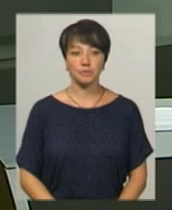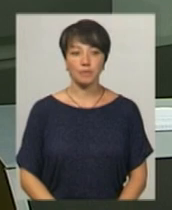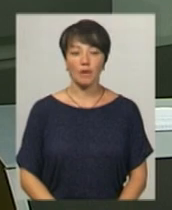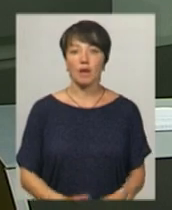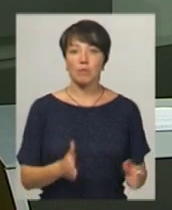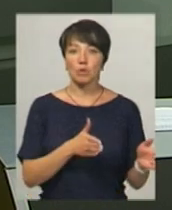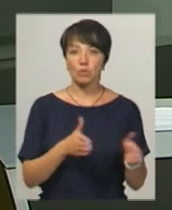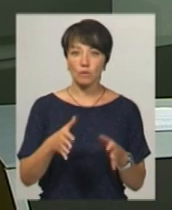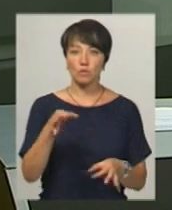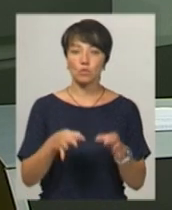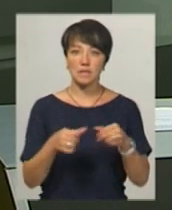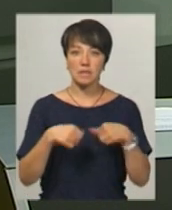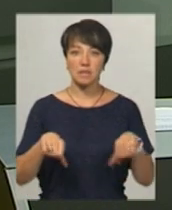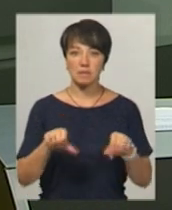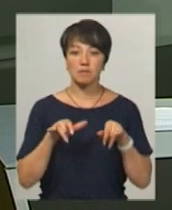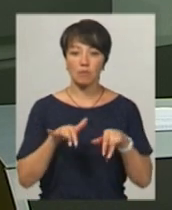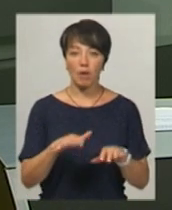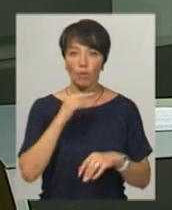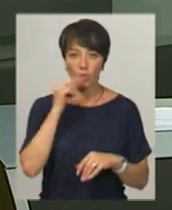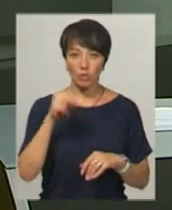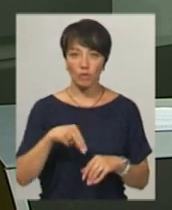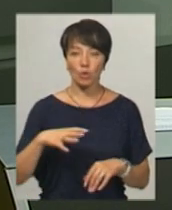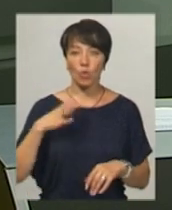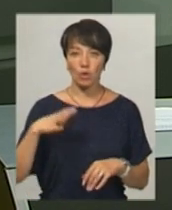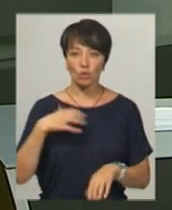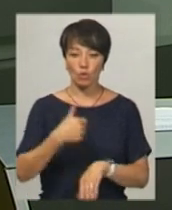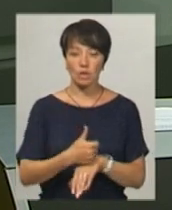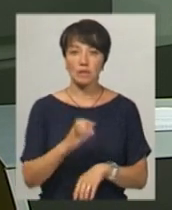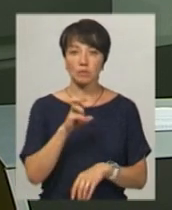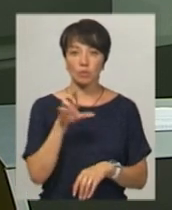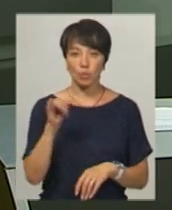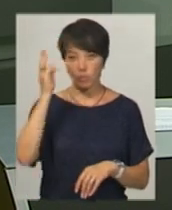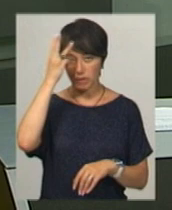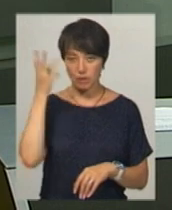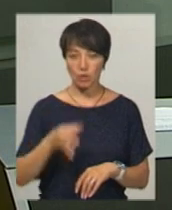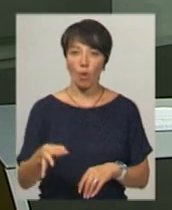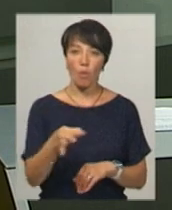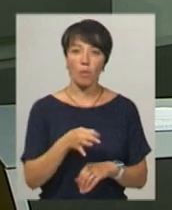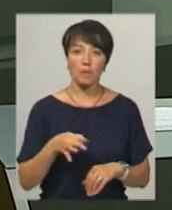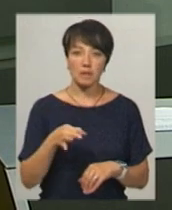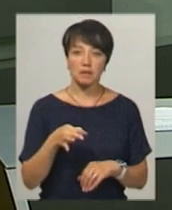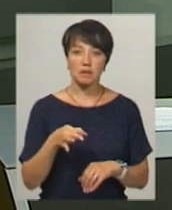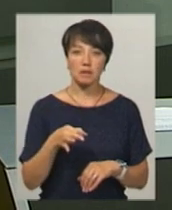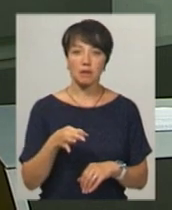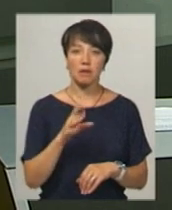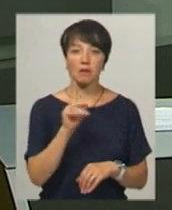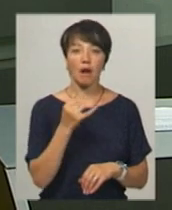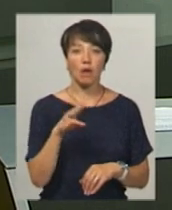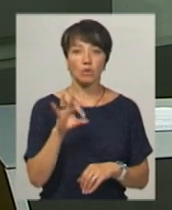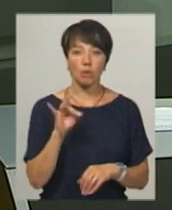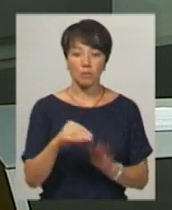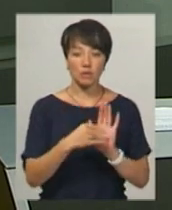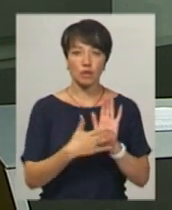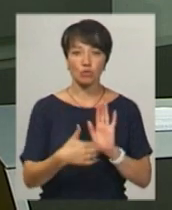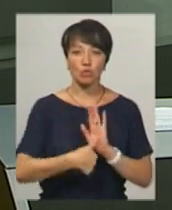Підготовче судове засідання у справі з обвинувачення колишнього очільника СБУ у Хмельницькій області Віктора Крайтора призначили на 6